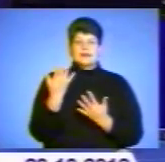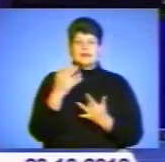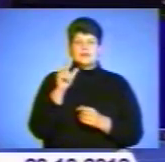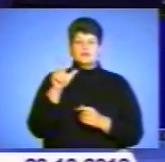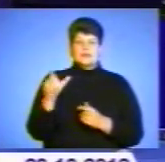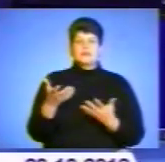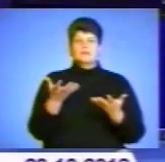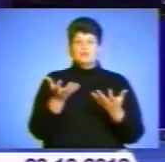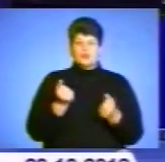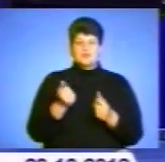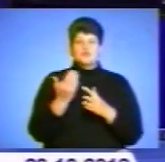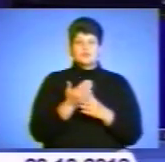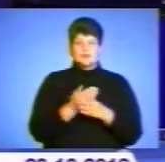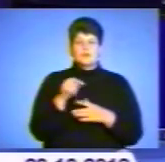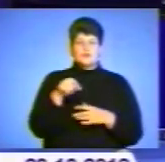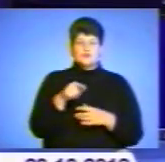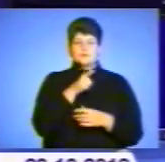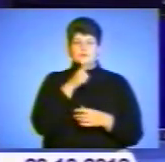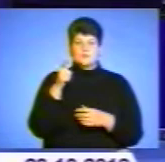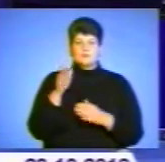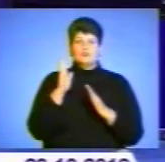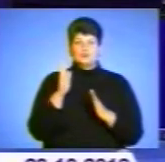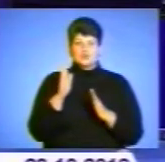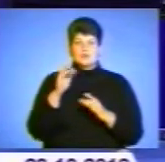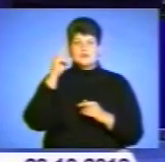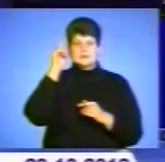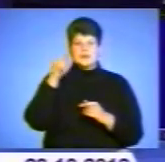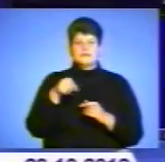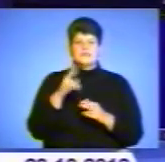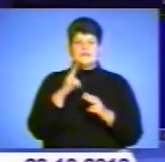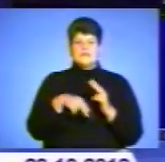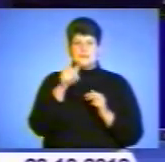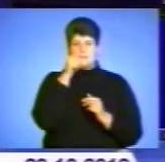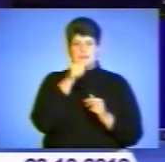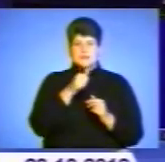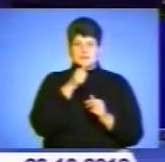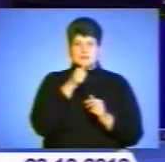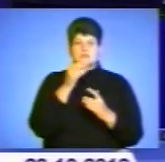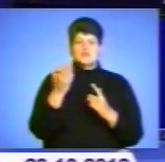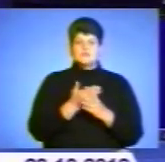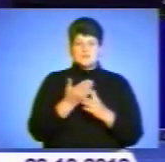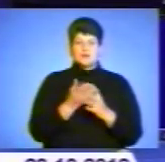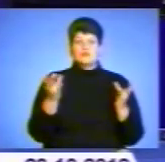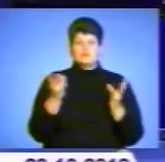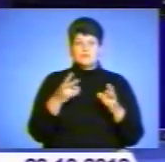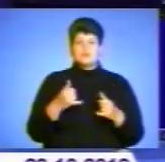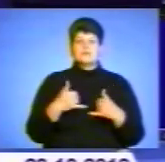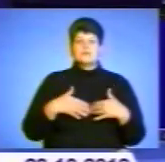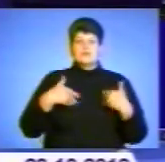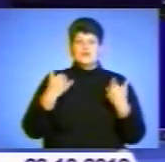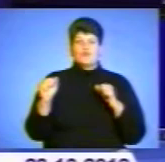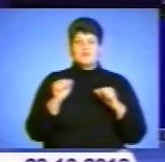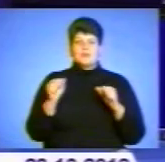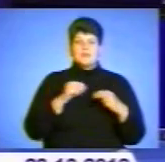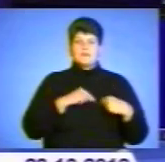отримуватимуть субсидії цього опалювального сезону, буде відомо в кінці місяця. За субсидіями потрібно звертатися в управління праці і